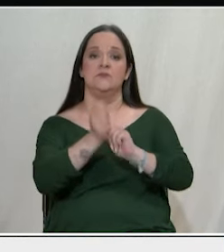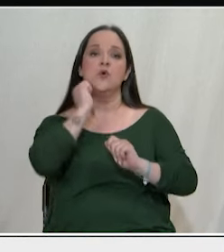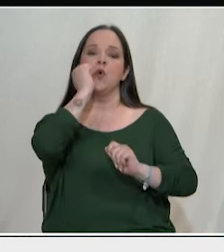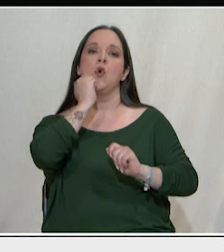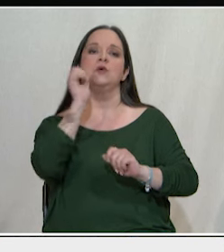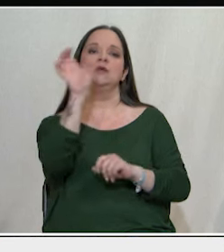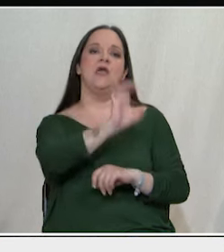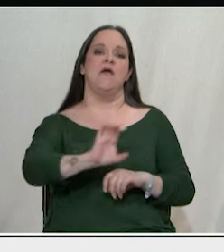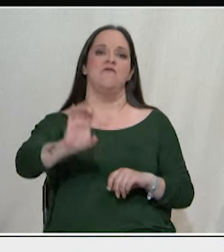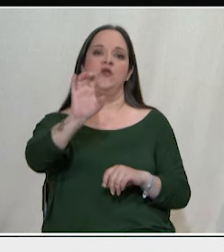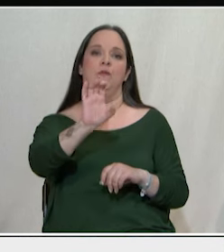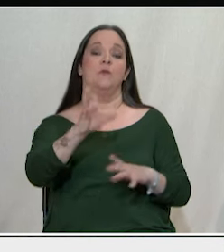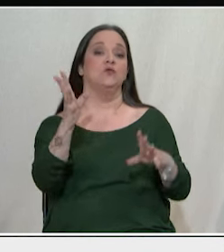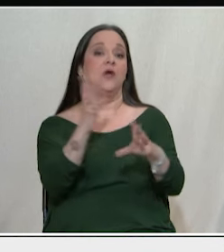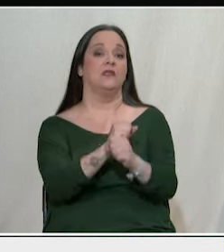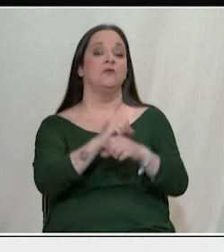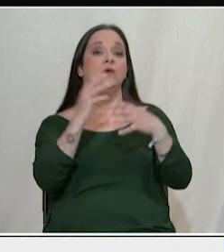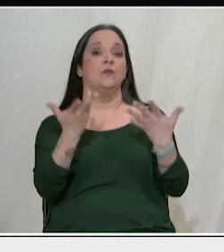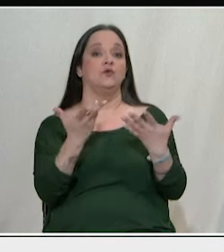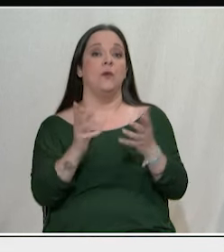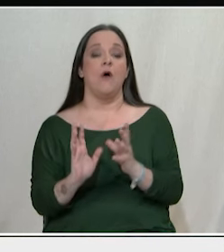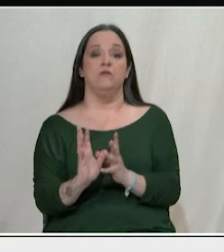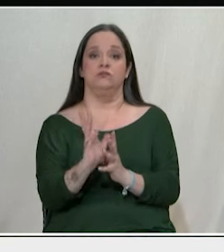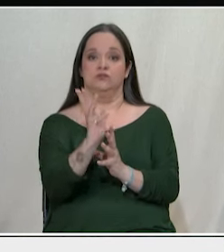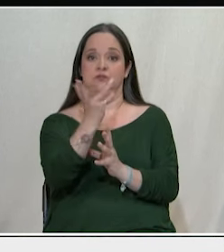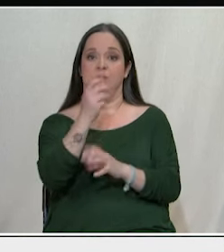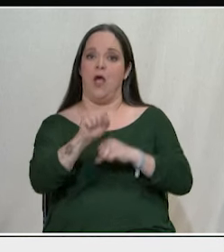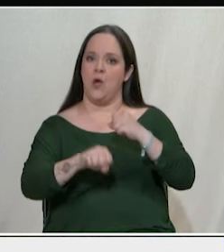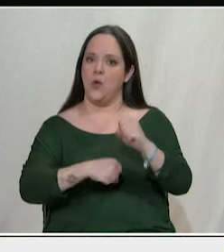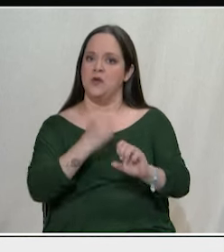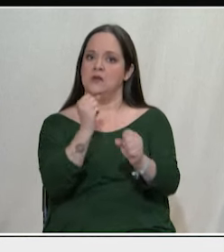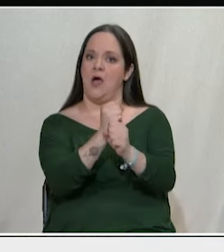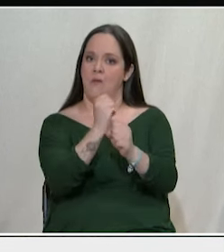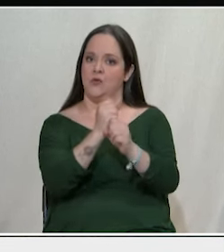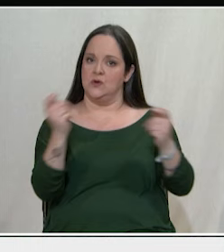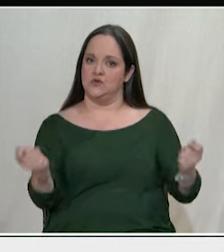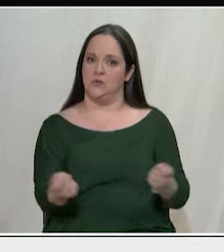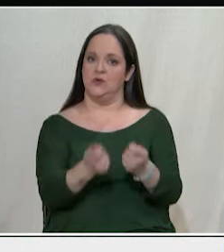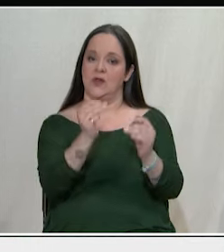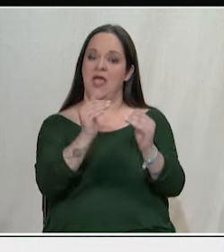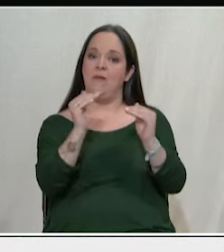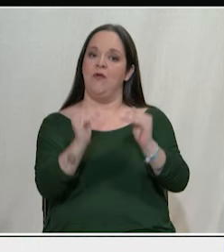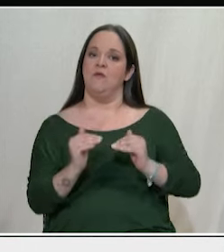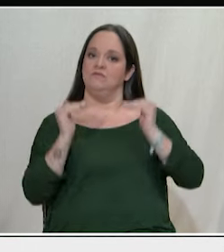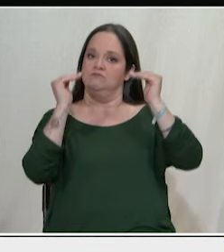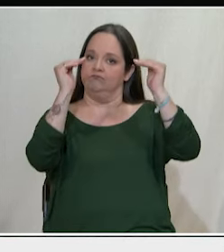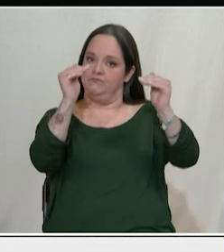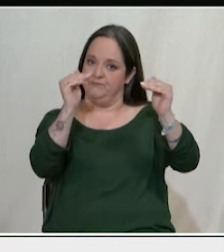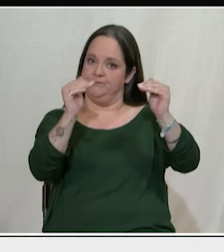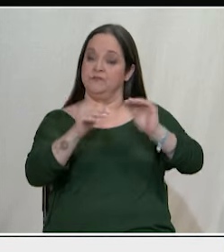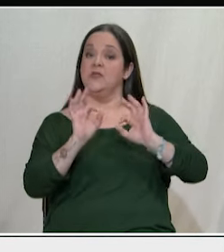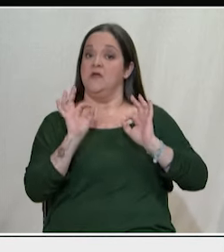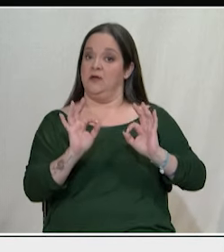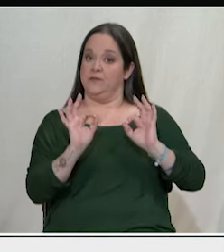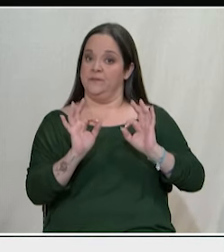θα έρθει μόνο μέσα από την ανάπτυξη των αγώνων των εργαζομένων σε ένα ανώτερο επίπεδο και βέβαια με ένα